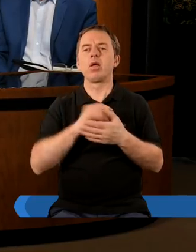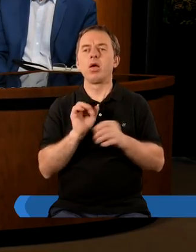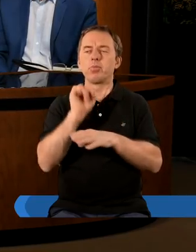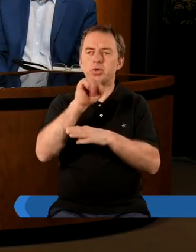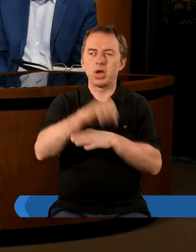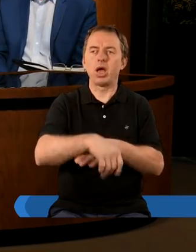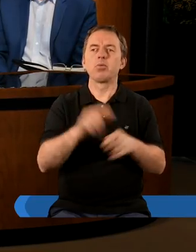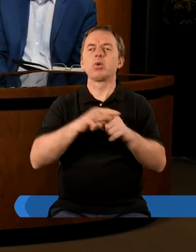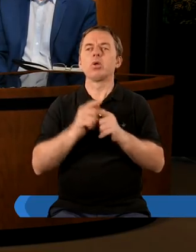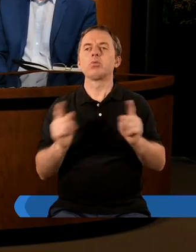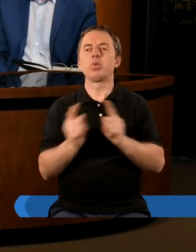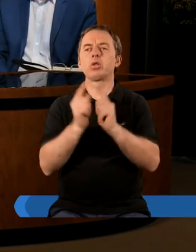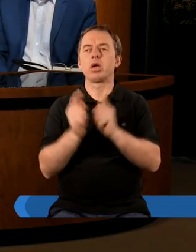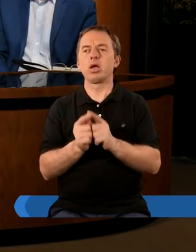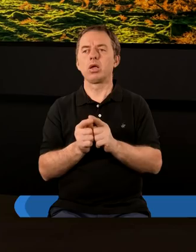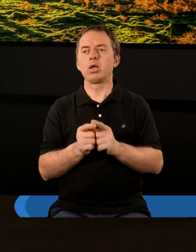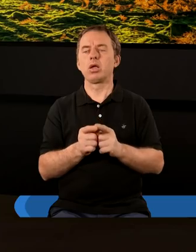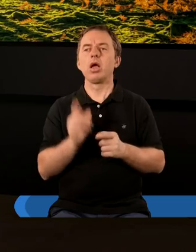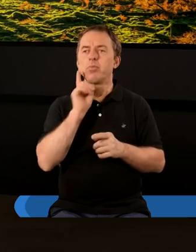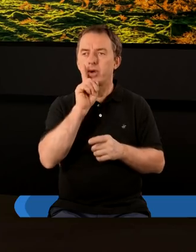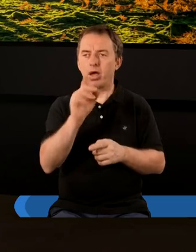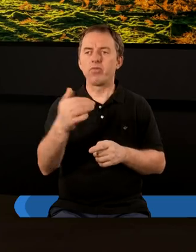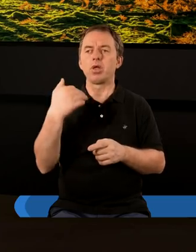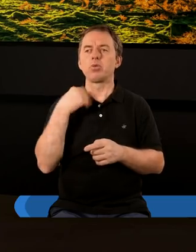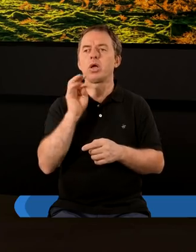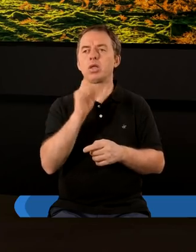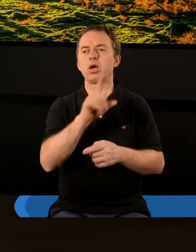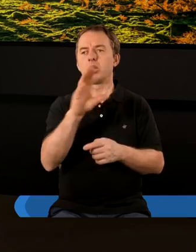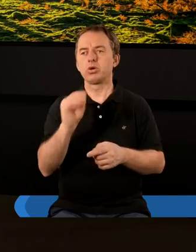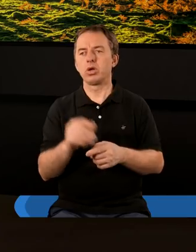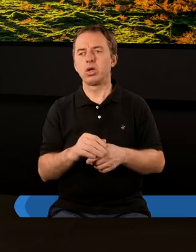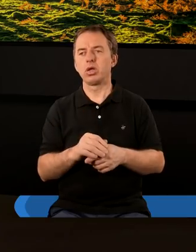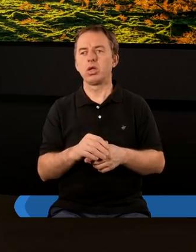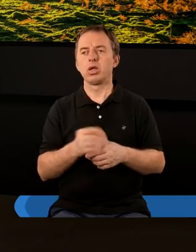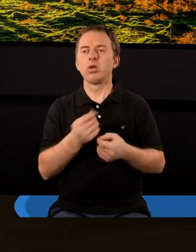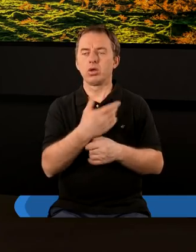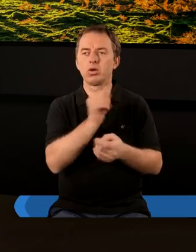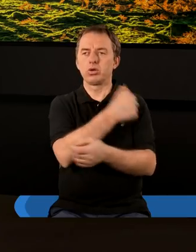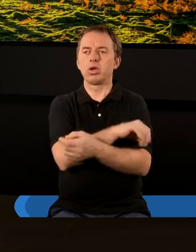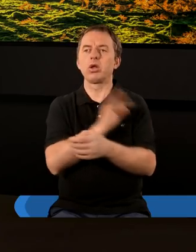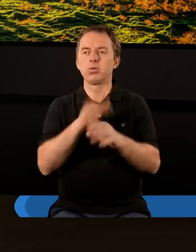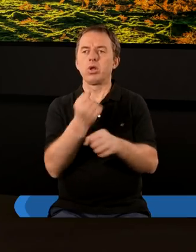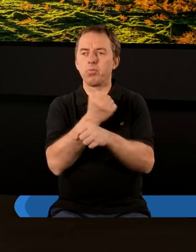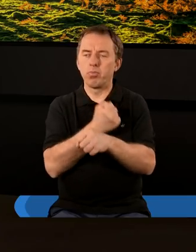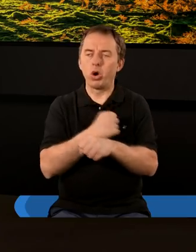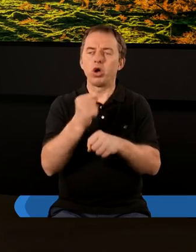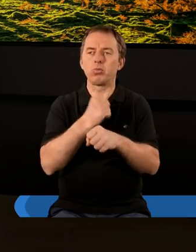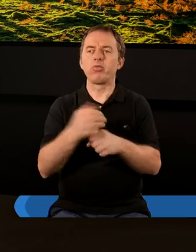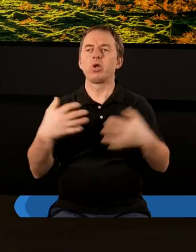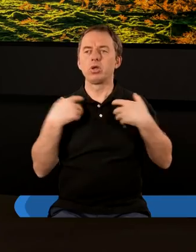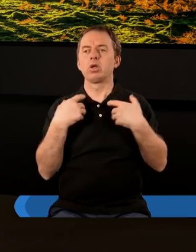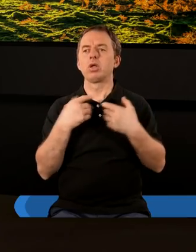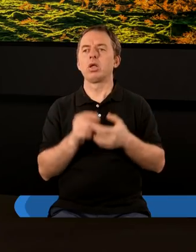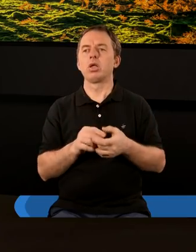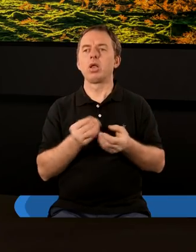przemoc, z którą Kościół się spotykał. Ale prawda była taka, że im więcej chrześcijan zostało pozbawianych życia,